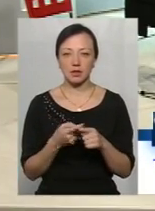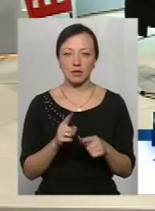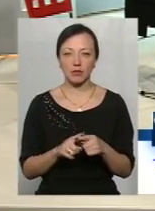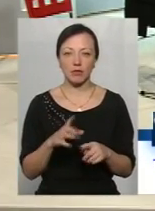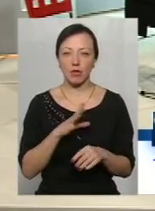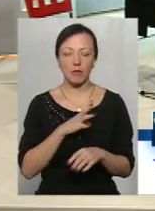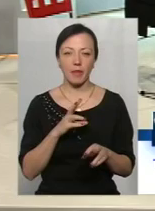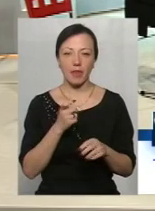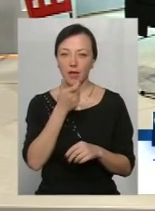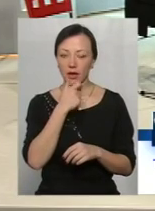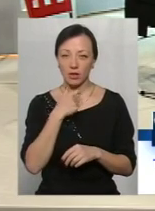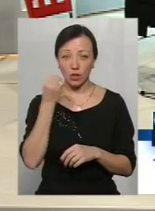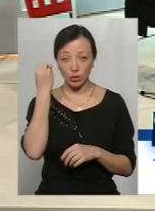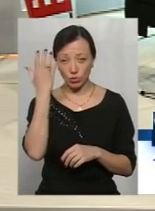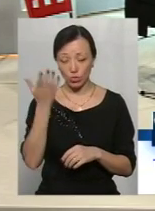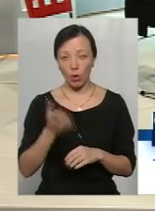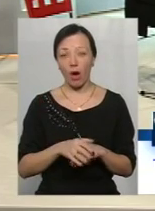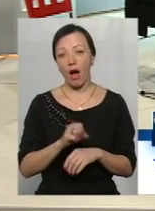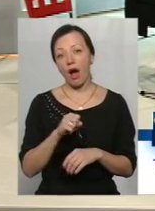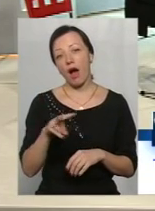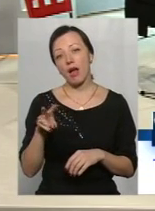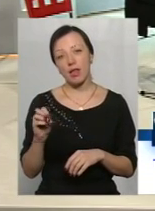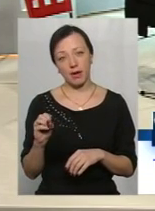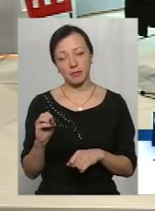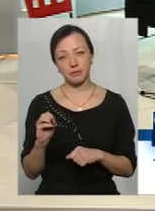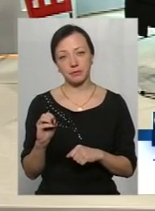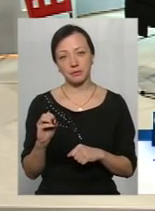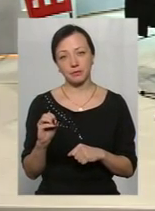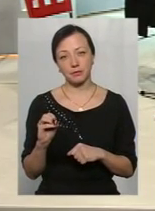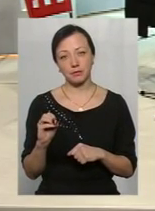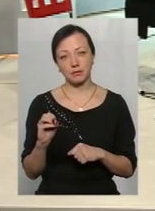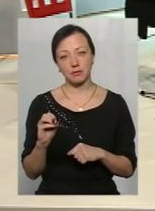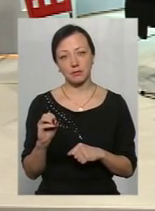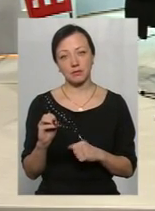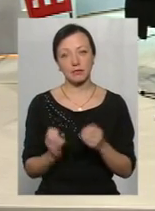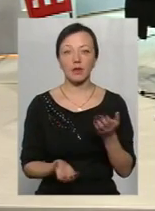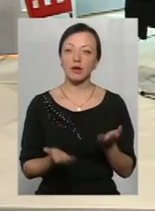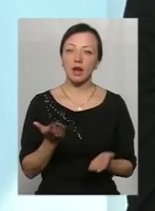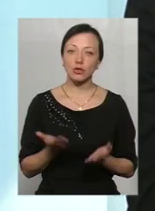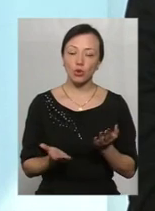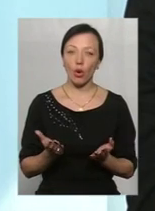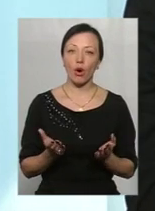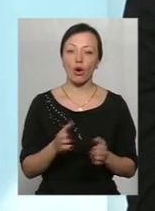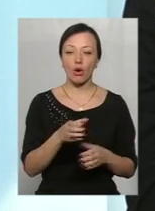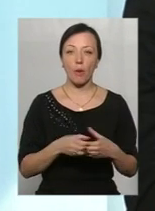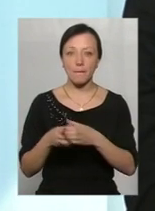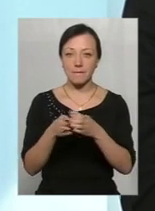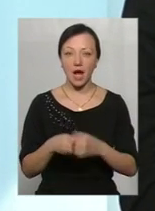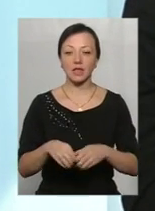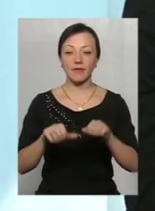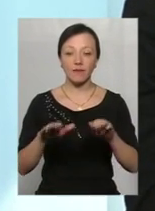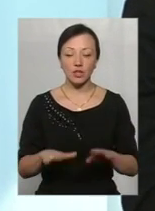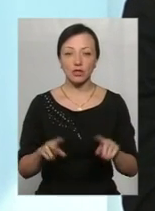було б не зовсім етично, напевно. Але якщо громади вирішили створити